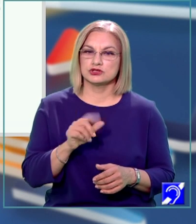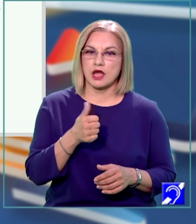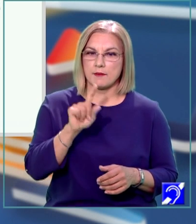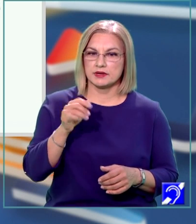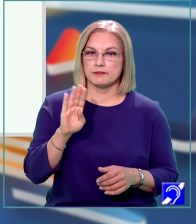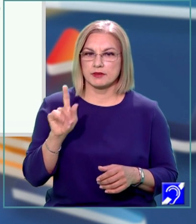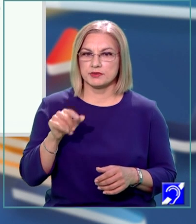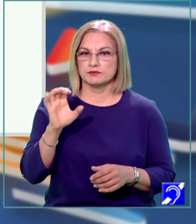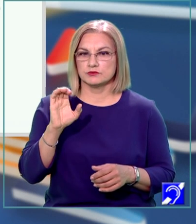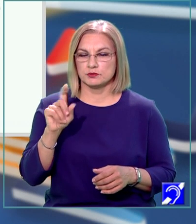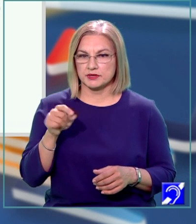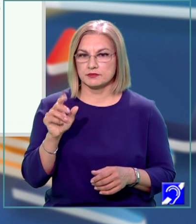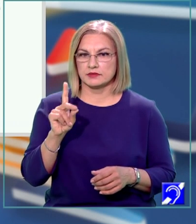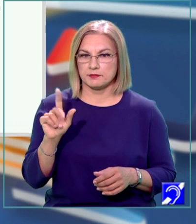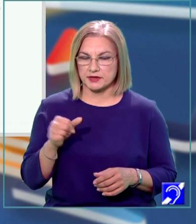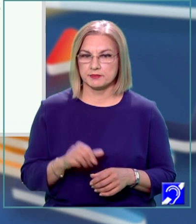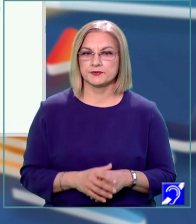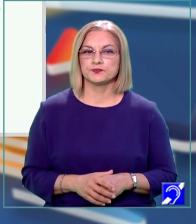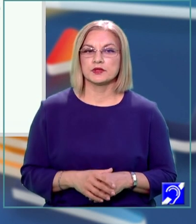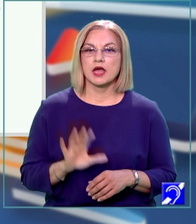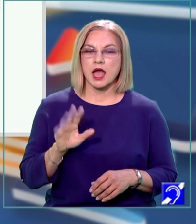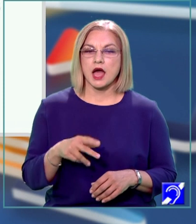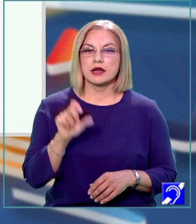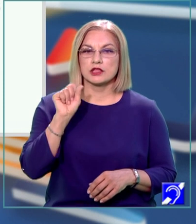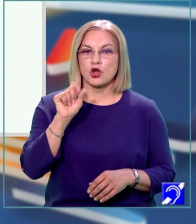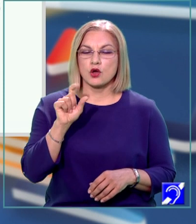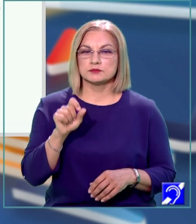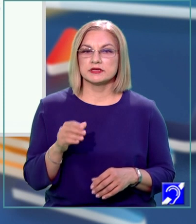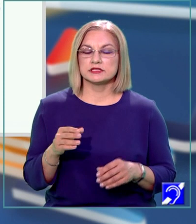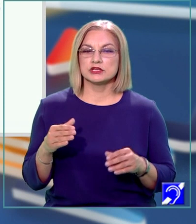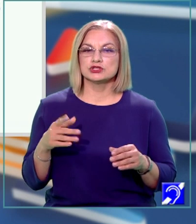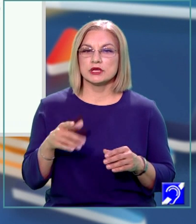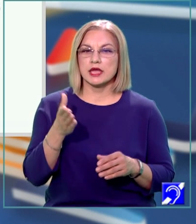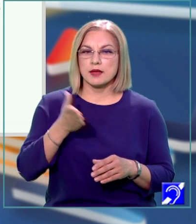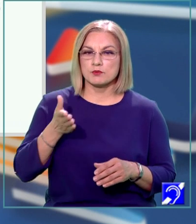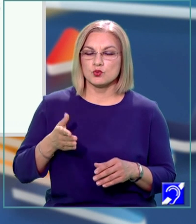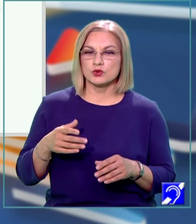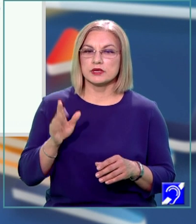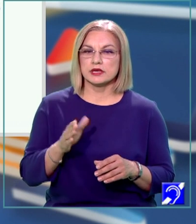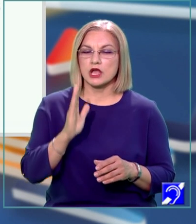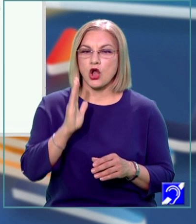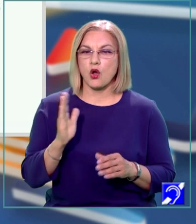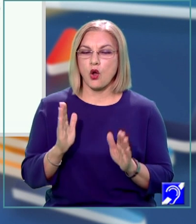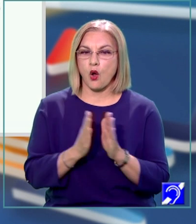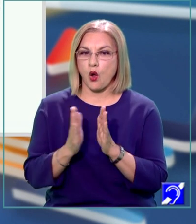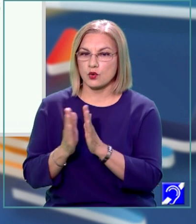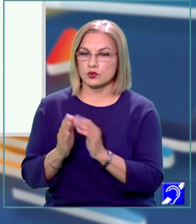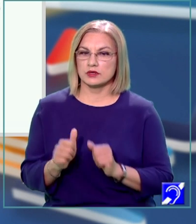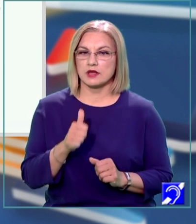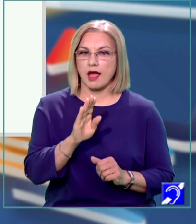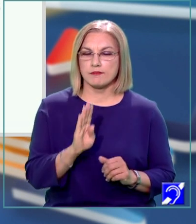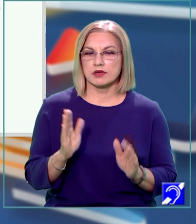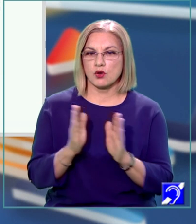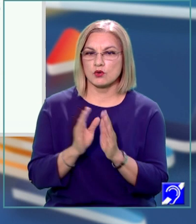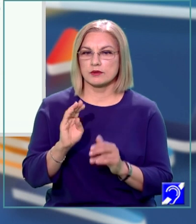A'B'C'D'. Are 12 muchii congruente. AB congruent cu BC,